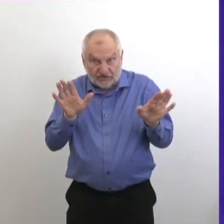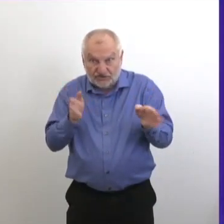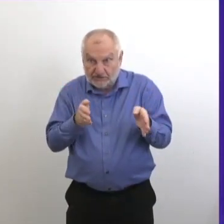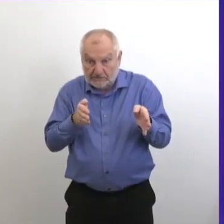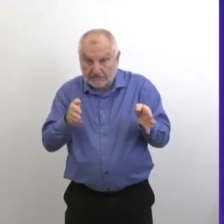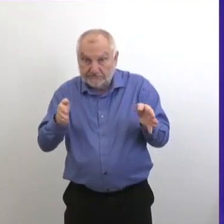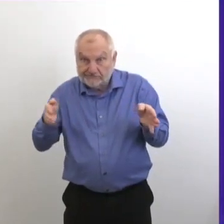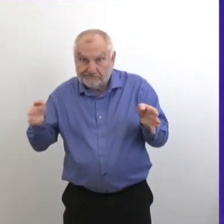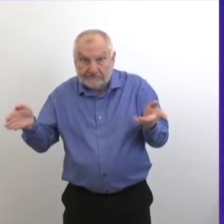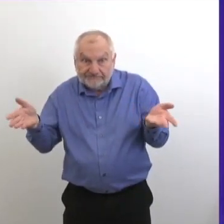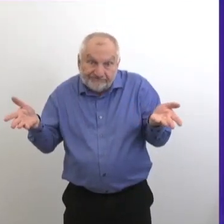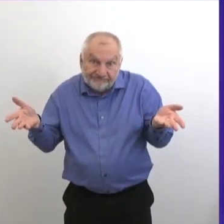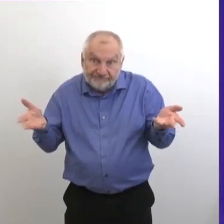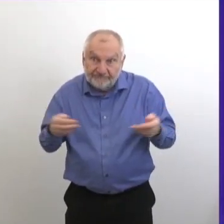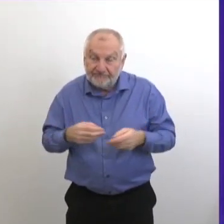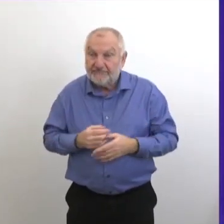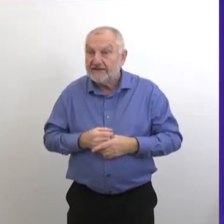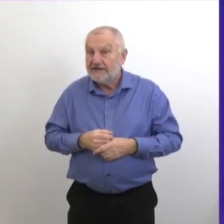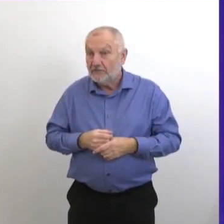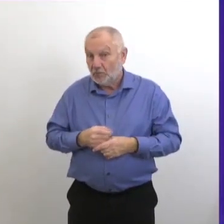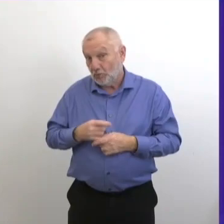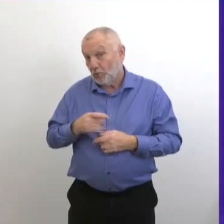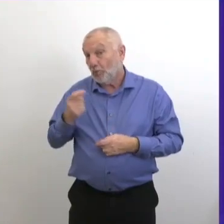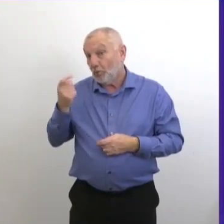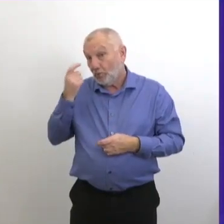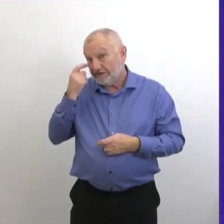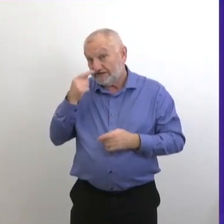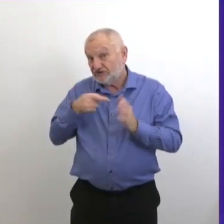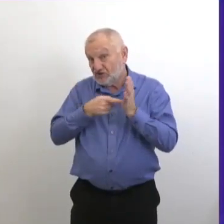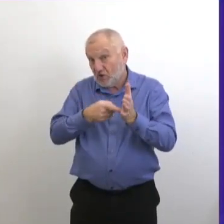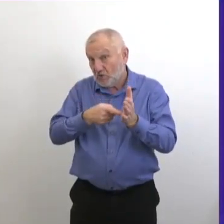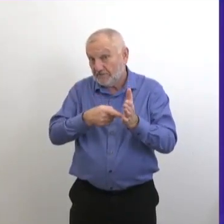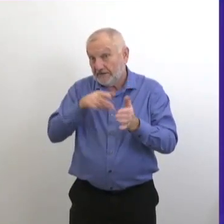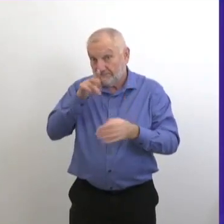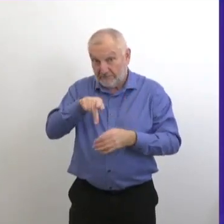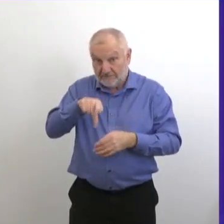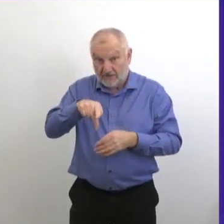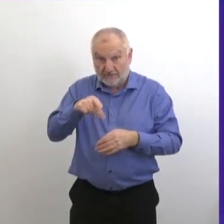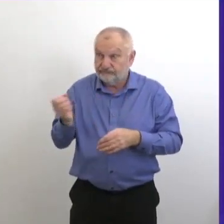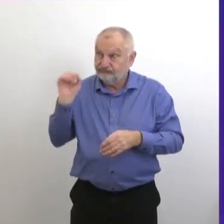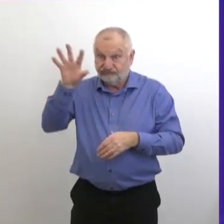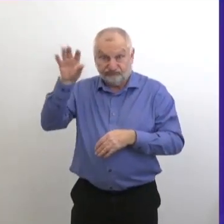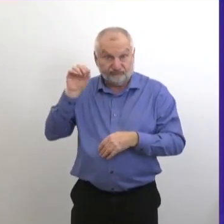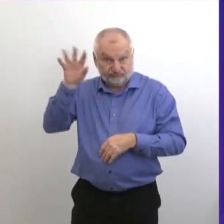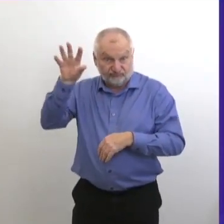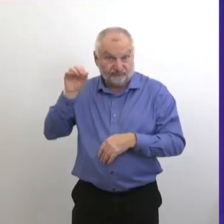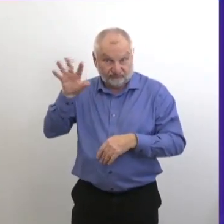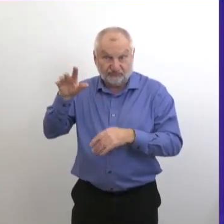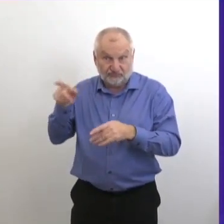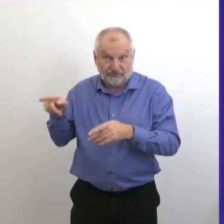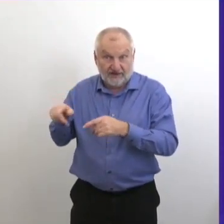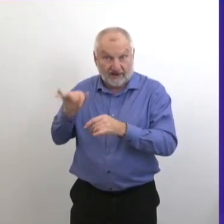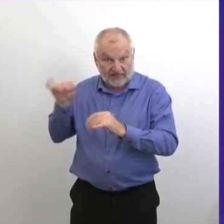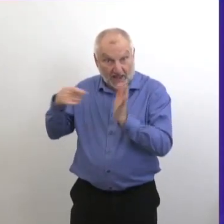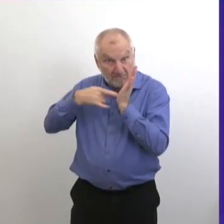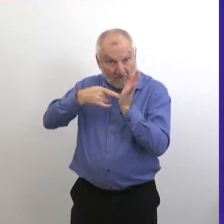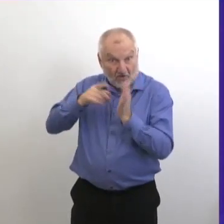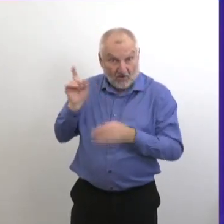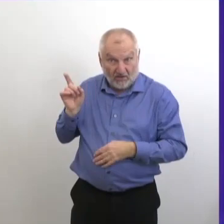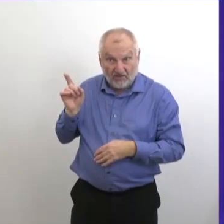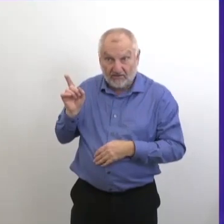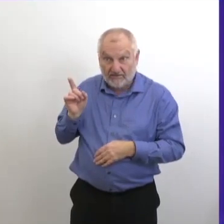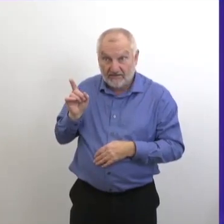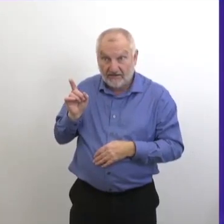Vous avez vu dans la modélisation que nous avons présentée qu'il était très clair que la trajectoire de la